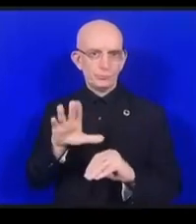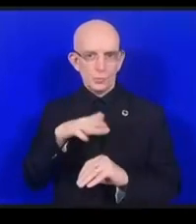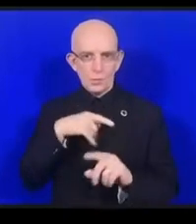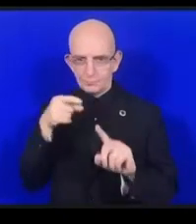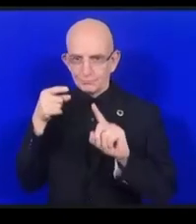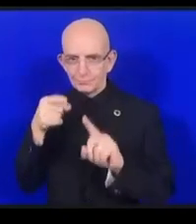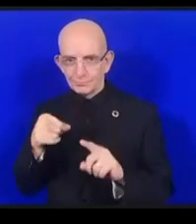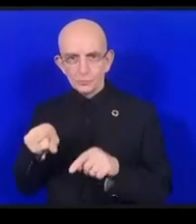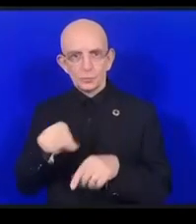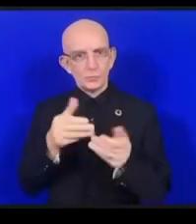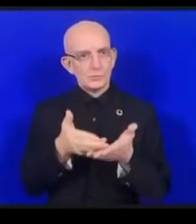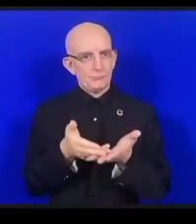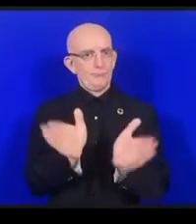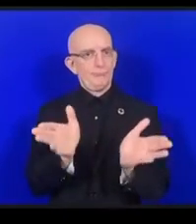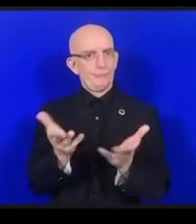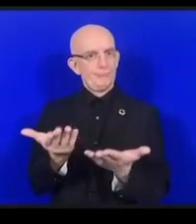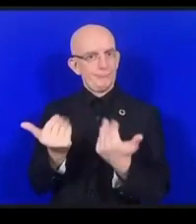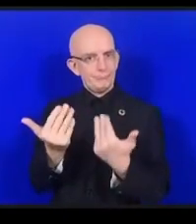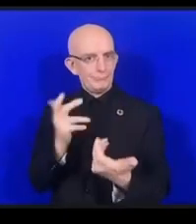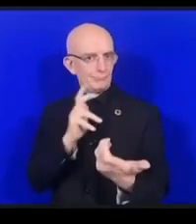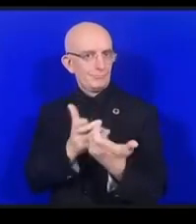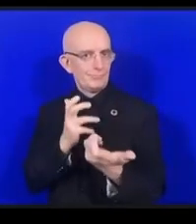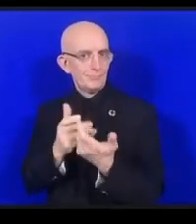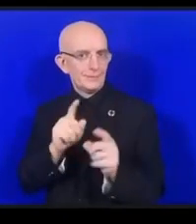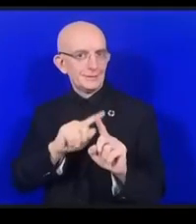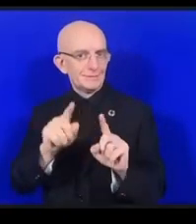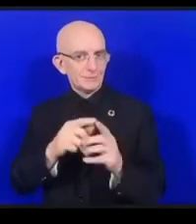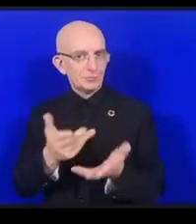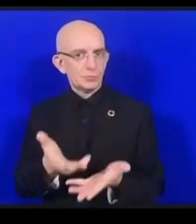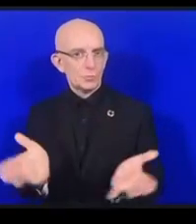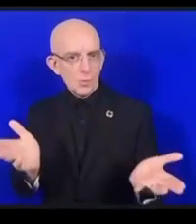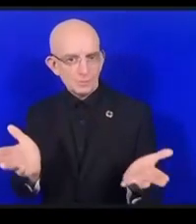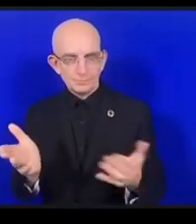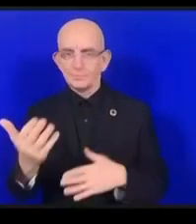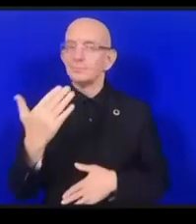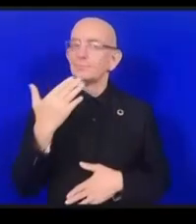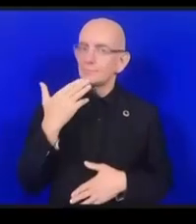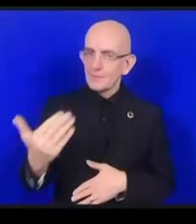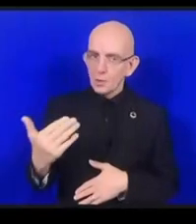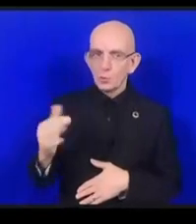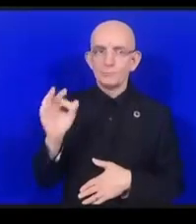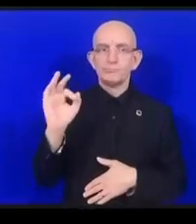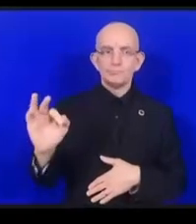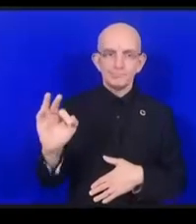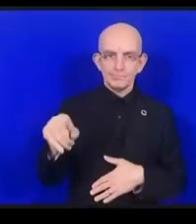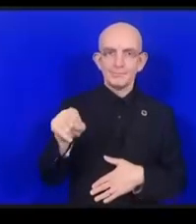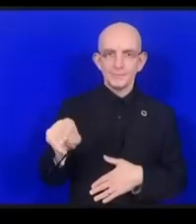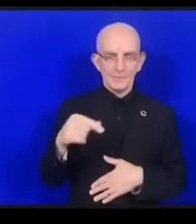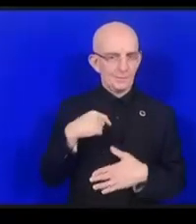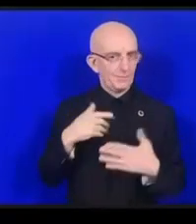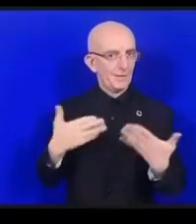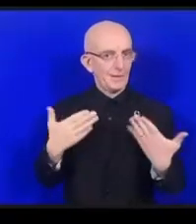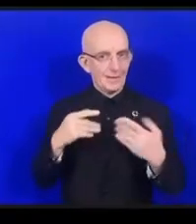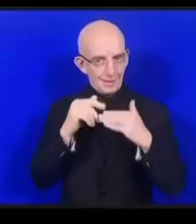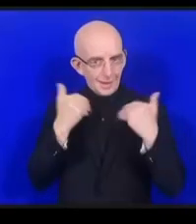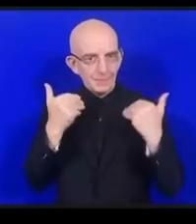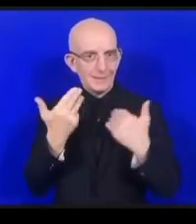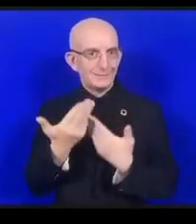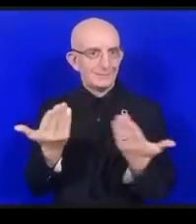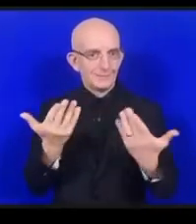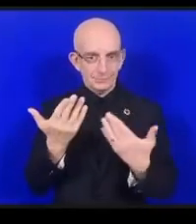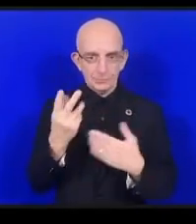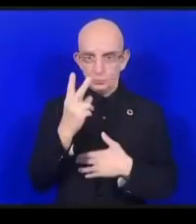活発なディベートありがとうございます20年ウェブコンテンツのアクセサビリテのガイドラインというのが20年前に